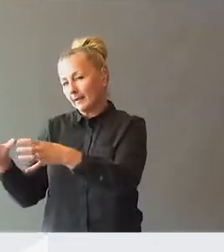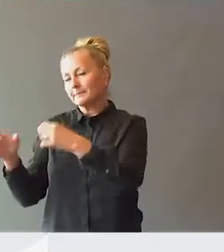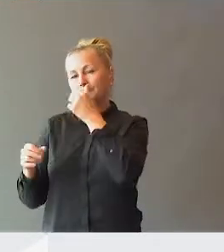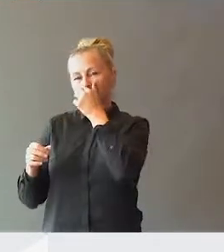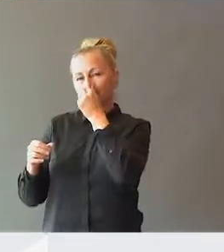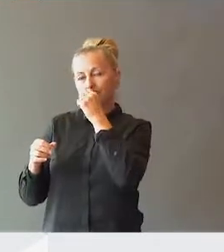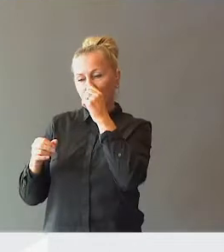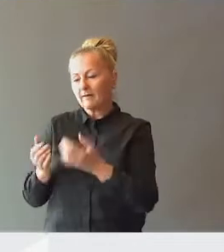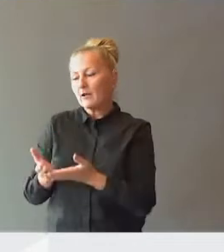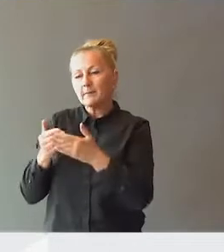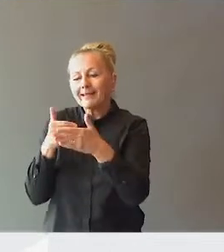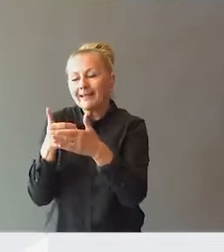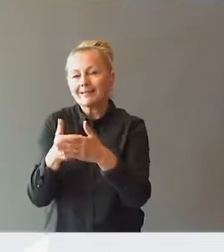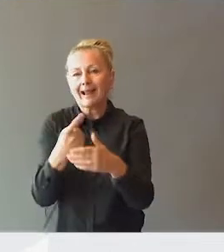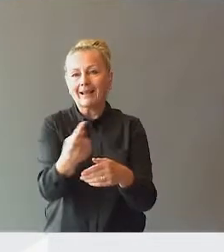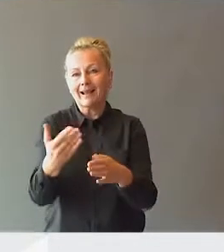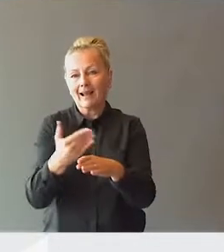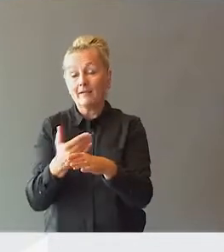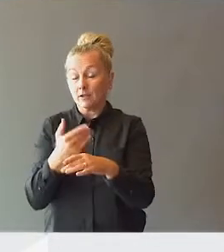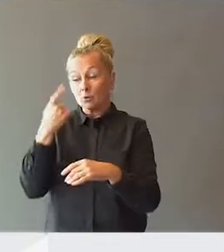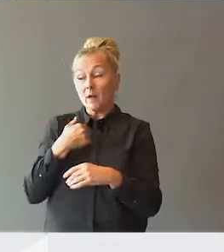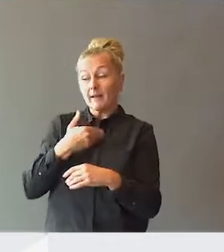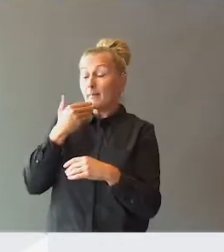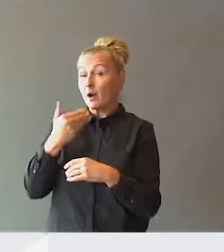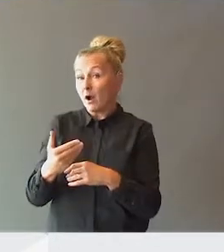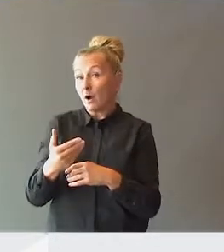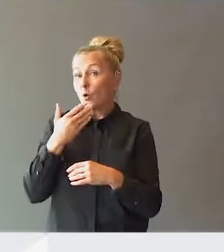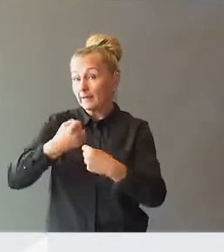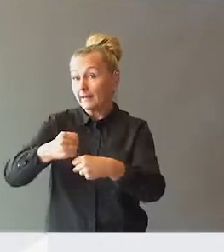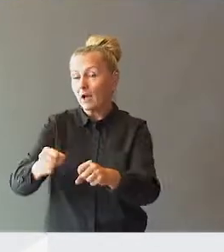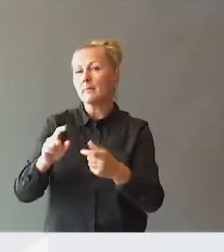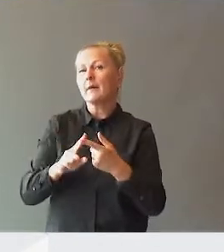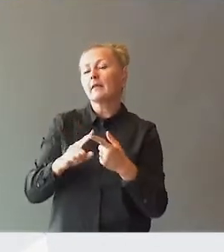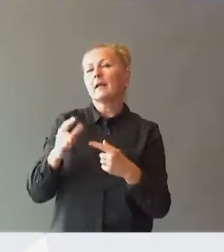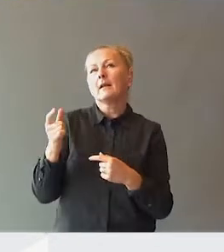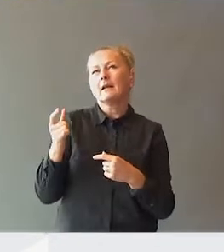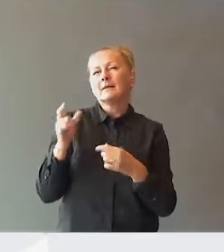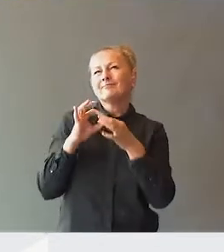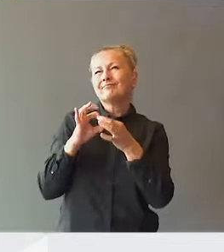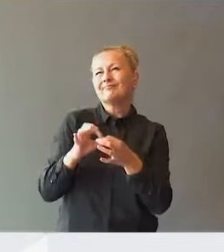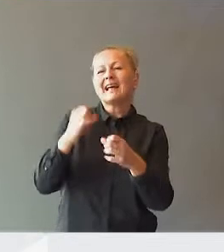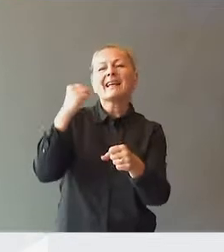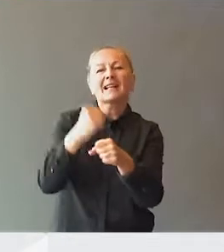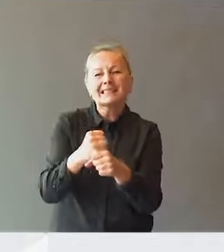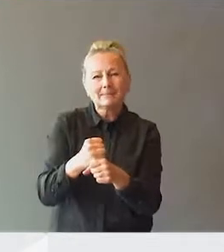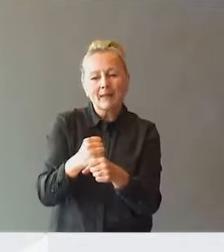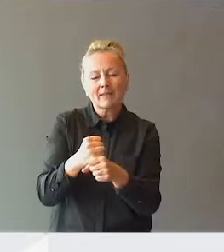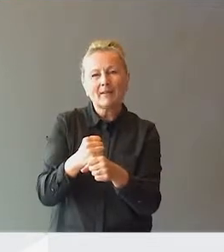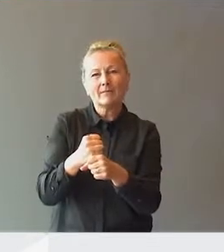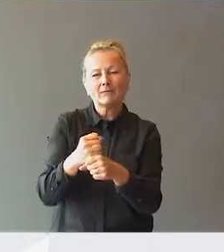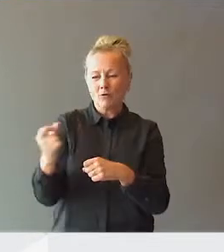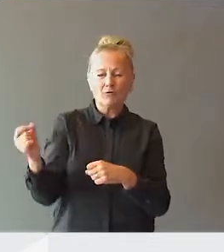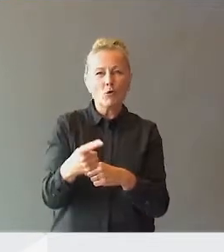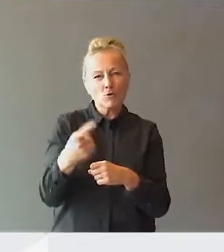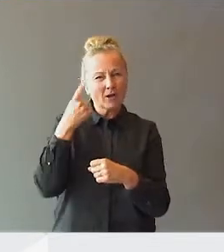hjelpe tettere på den enkelte elev, det tror jeg er veldig bra, et godt tiltak. Men det er noe med realismen i dette, hvor